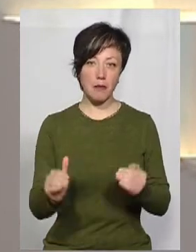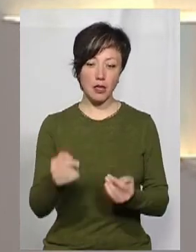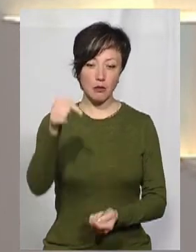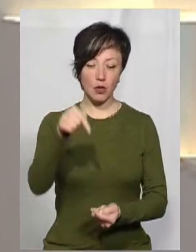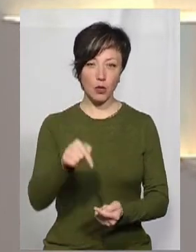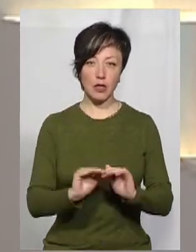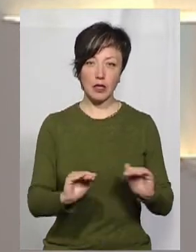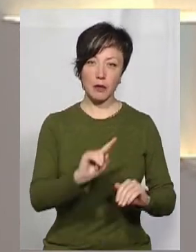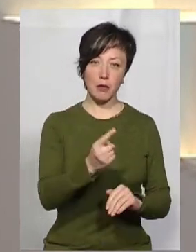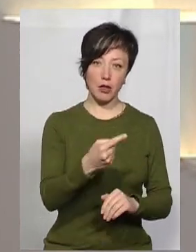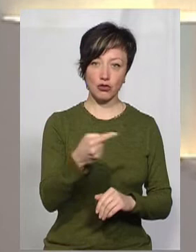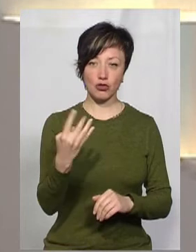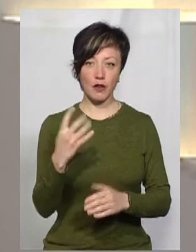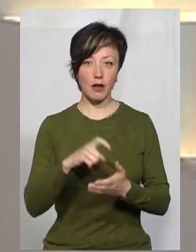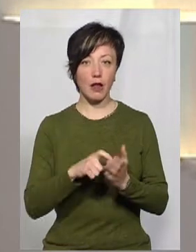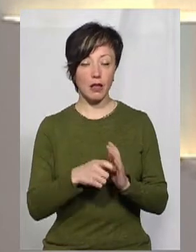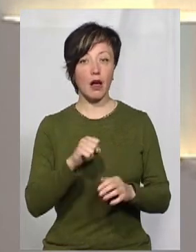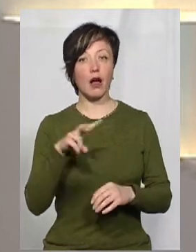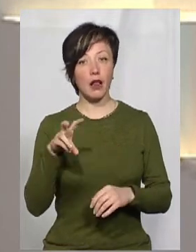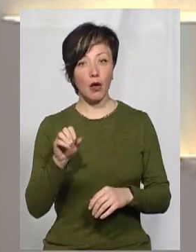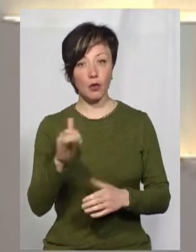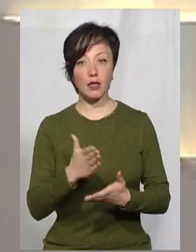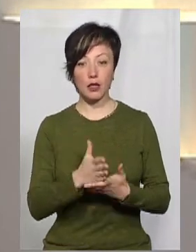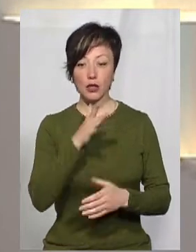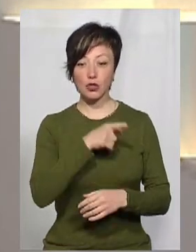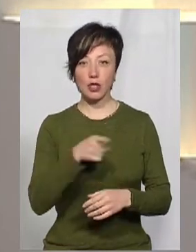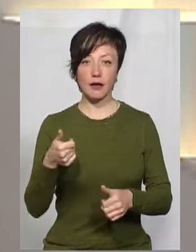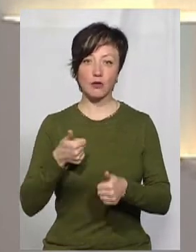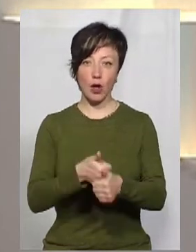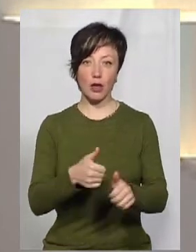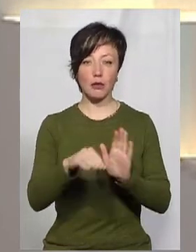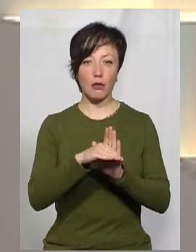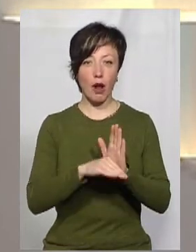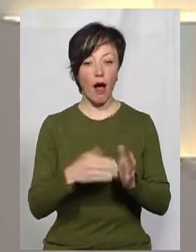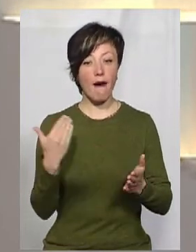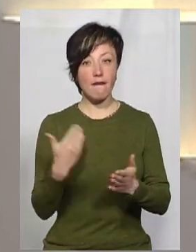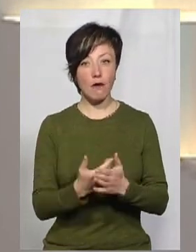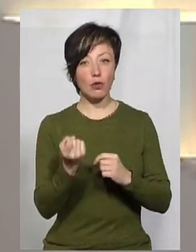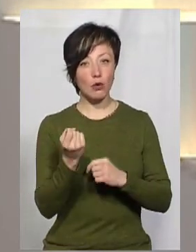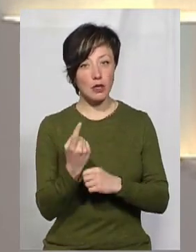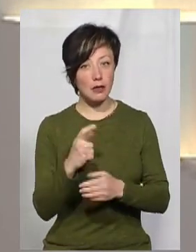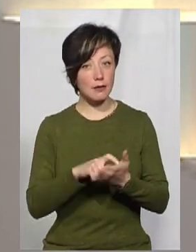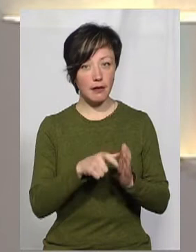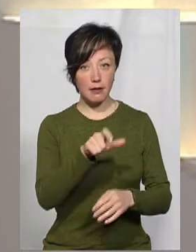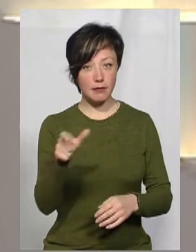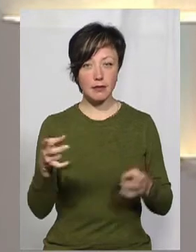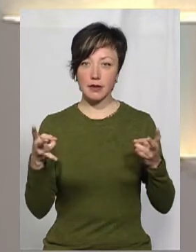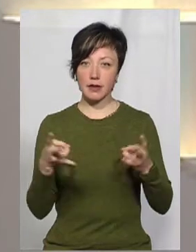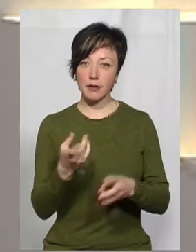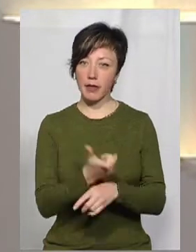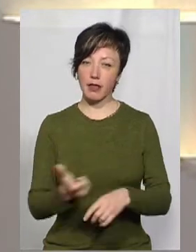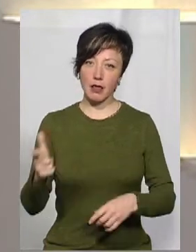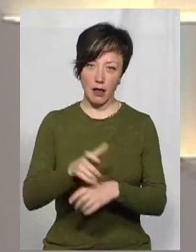для учнів перших-четвертих класів, утім, у них ще є час не здогнати програму, а от 11-ти класникам варто бути